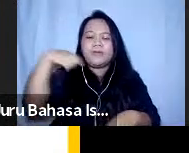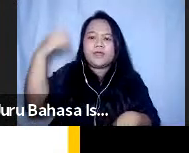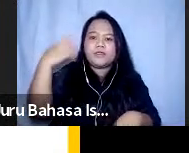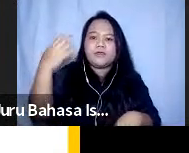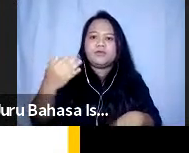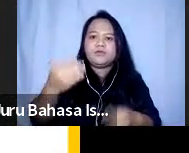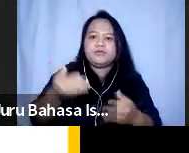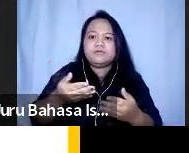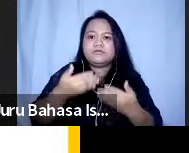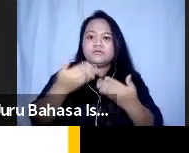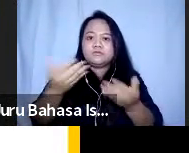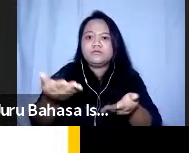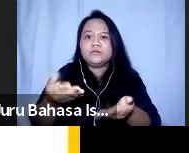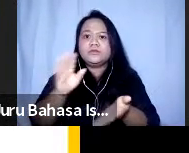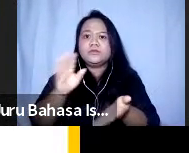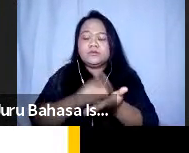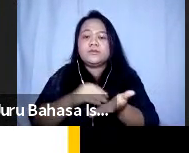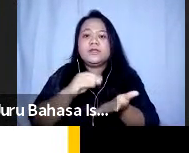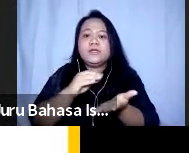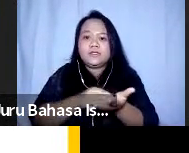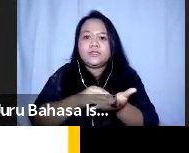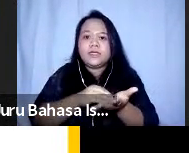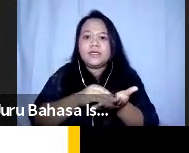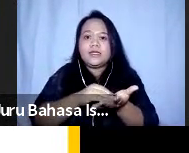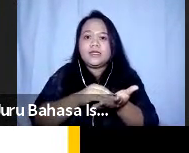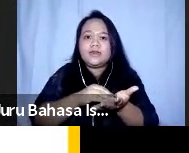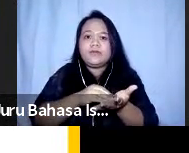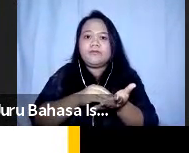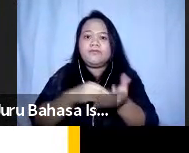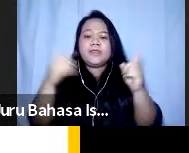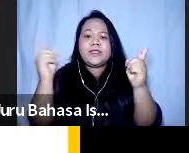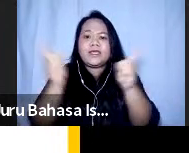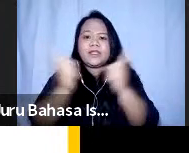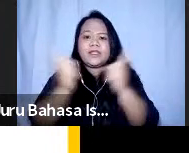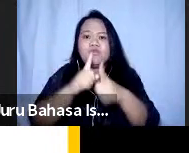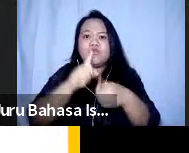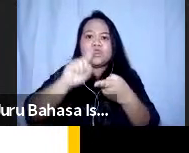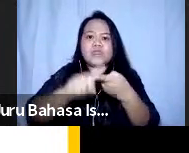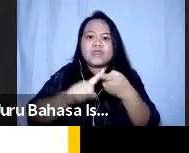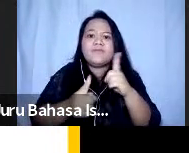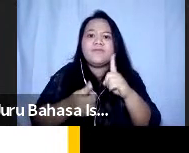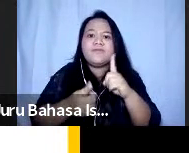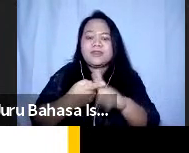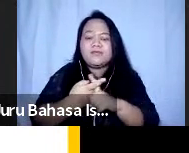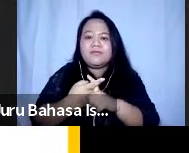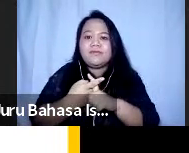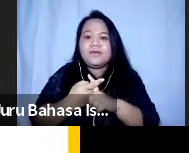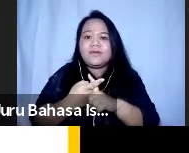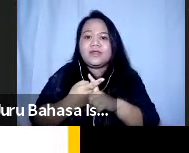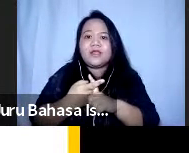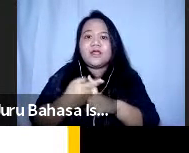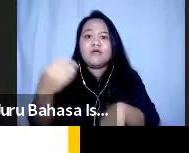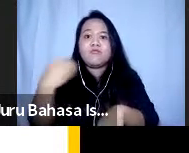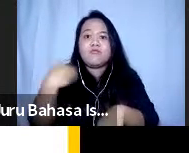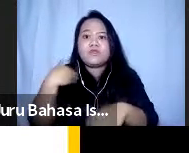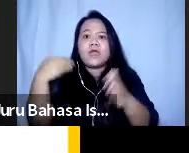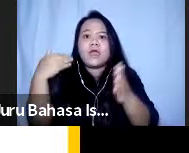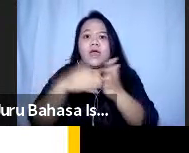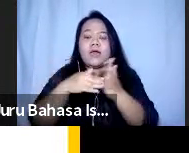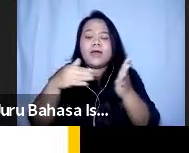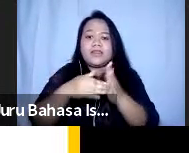bisa kita pelajari ketika kita bertemu dengan teman-teman yang memiliki hambatan